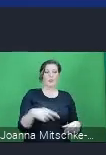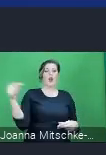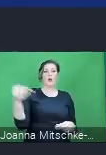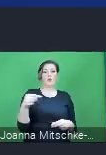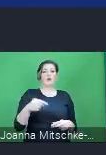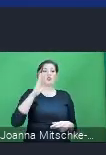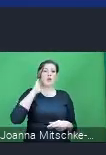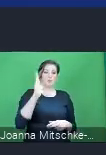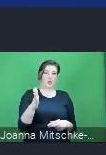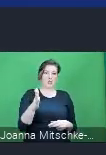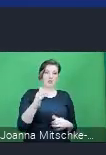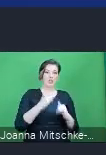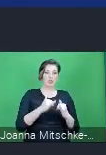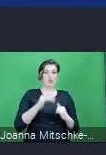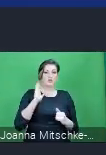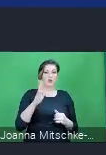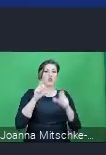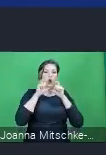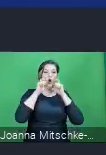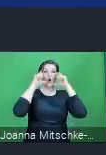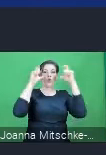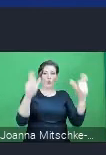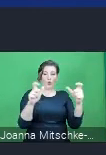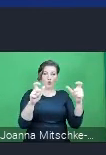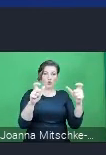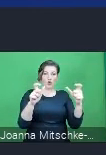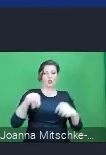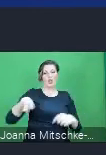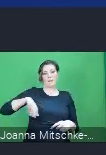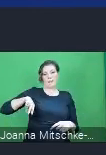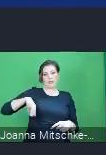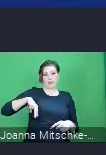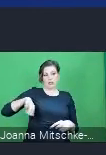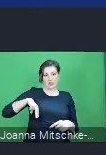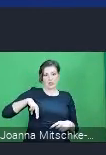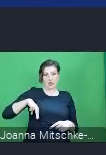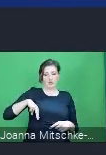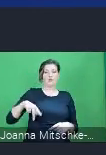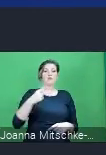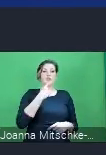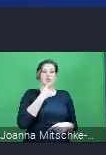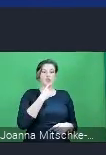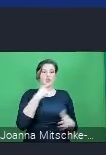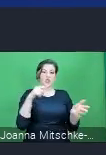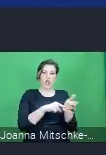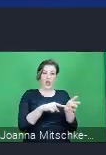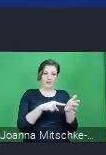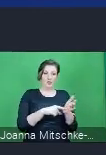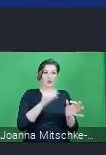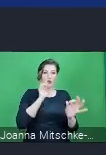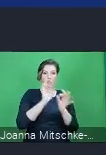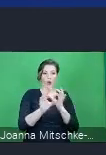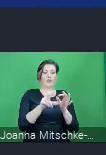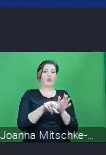ogłoszenia tego komunikatu ministra właściwego określającego dzień właśnie wdrożenia tych wszystkich rozwiązań